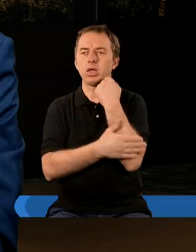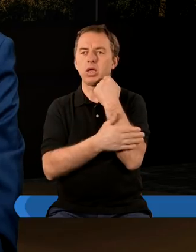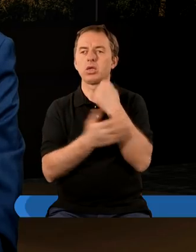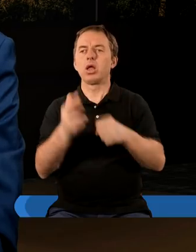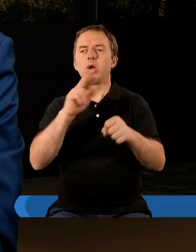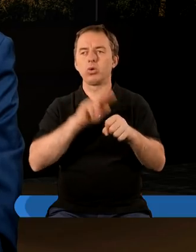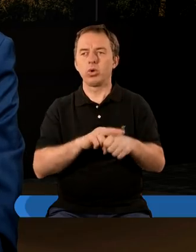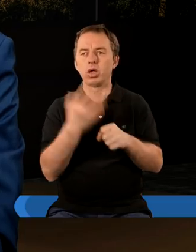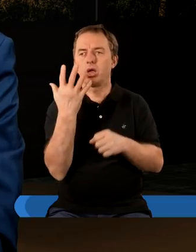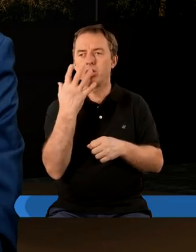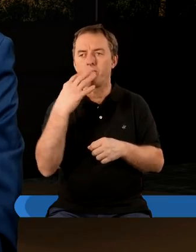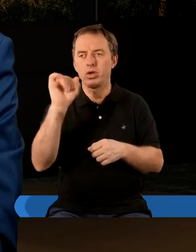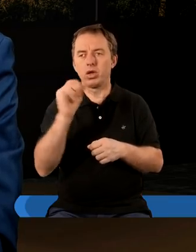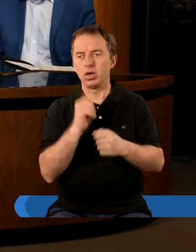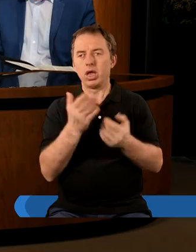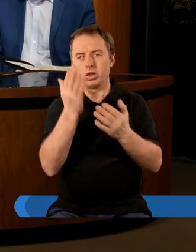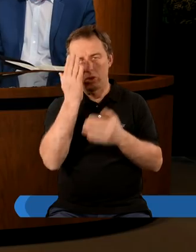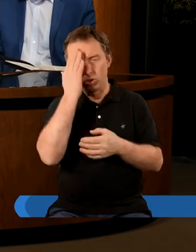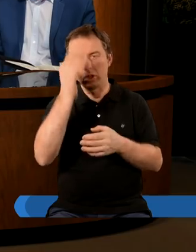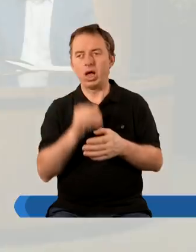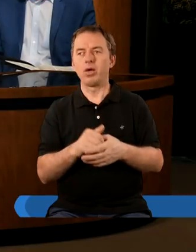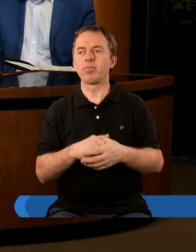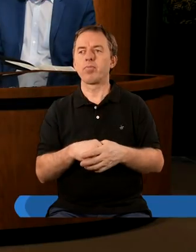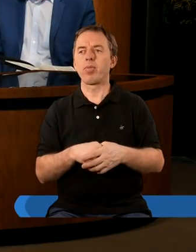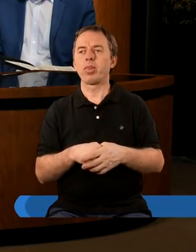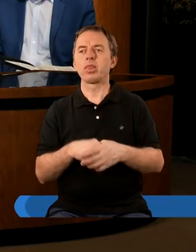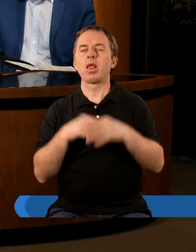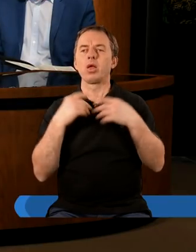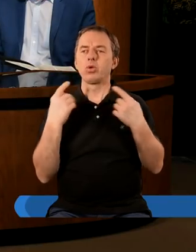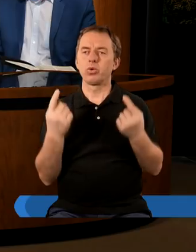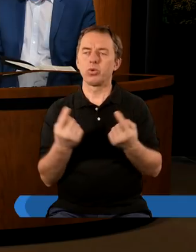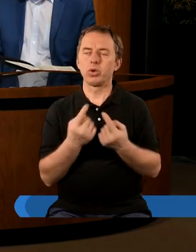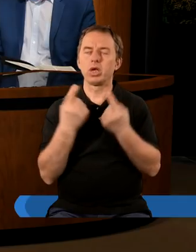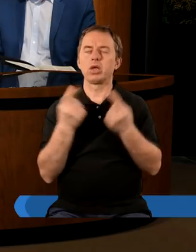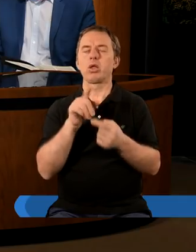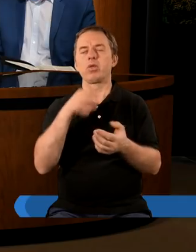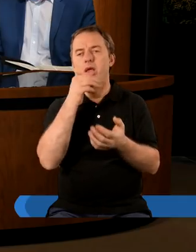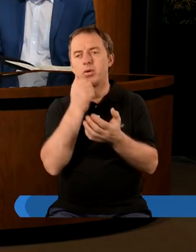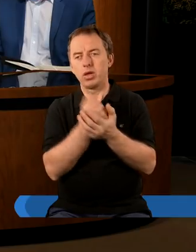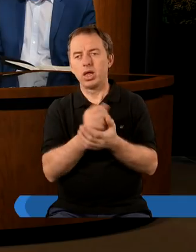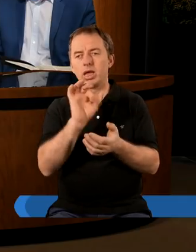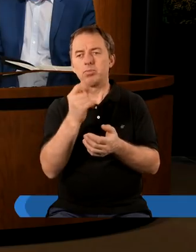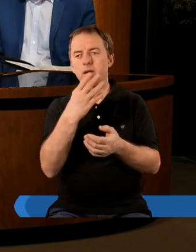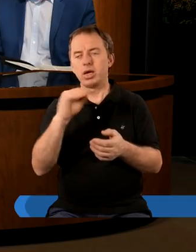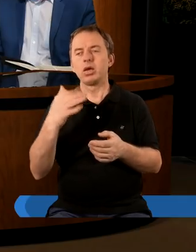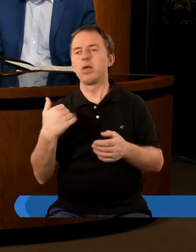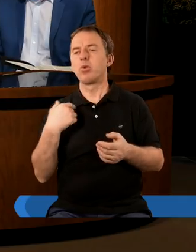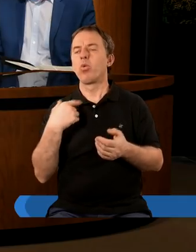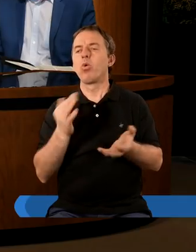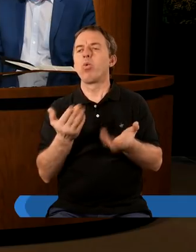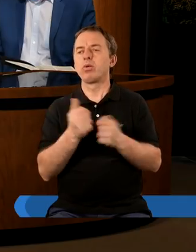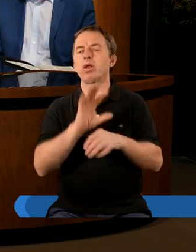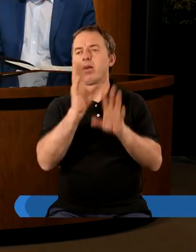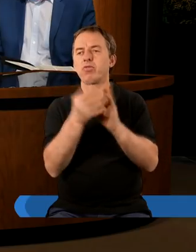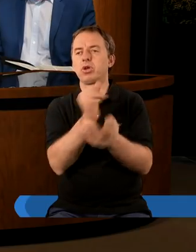której zwycięzca nie dozna. Sytuacja w tym mieście, w Smyrnie, nie była łatwa dla